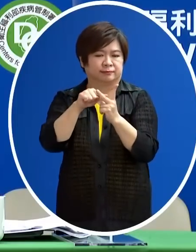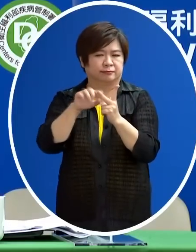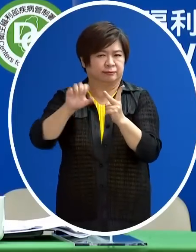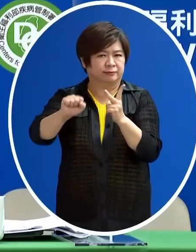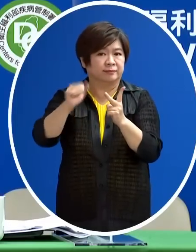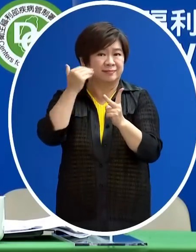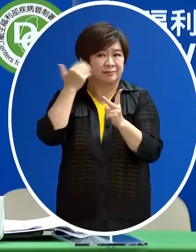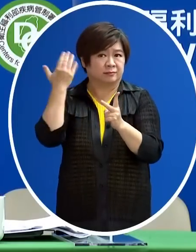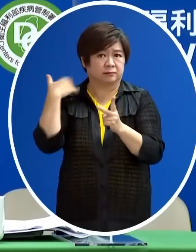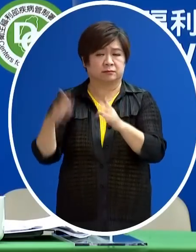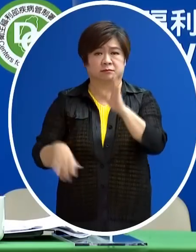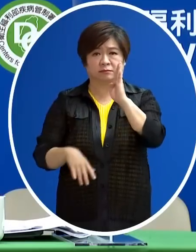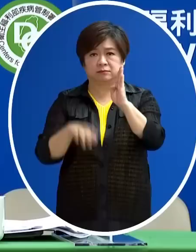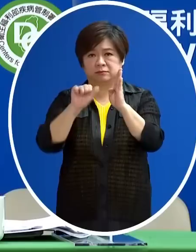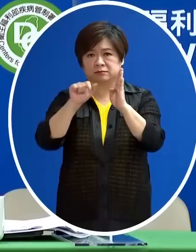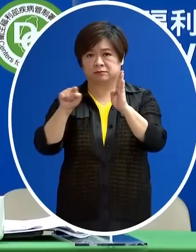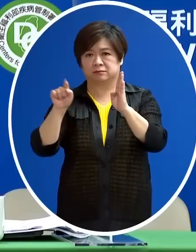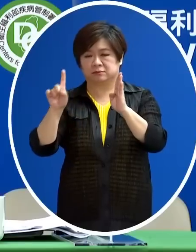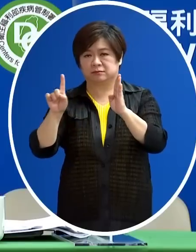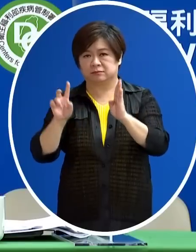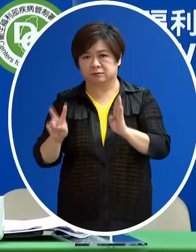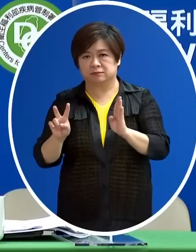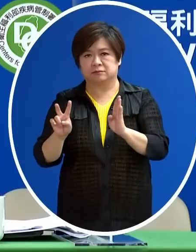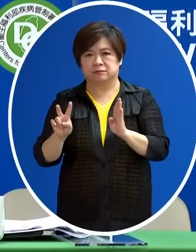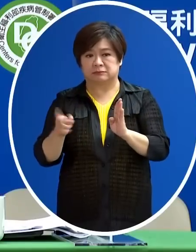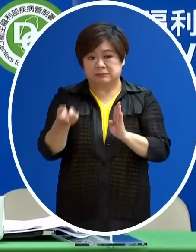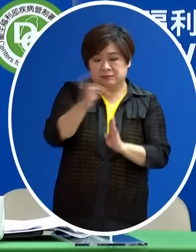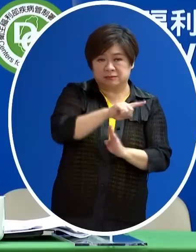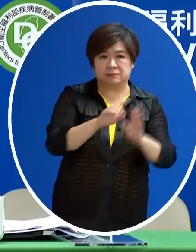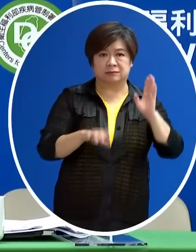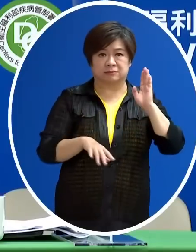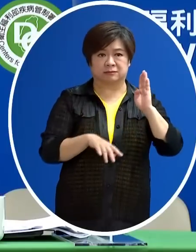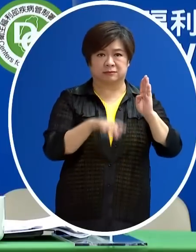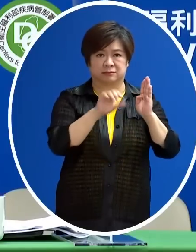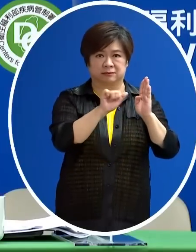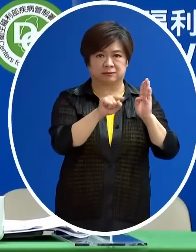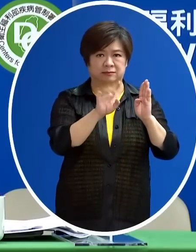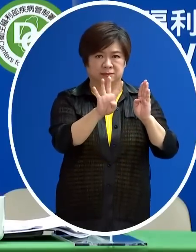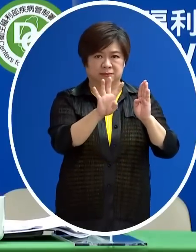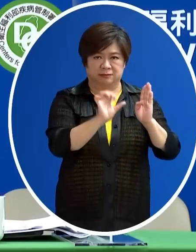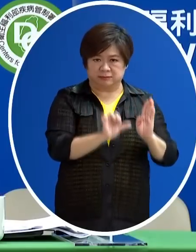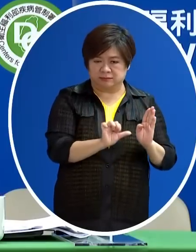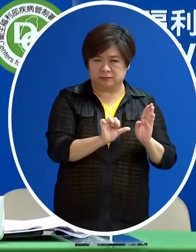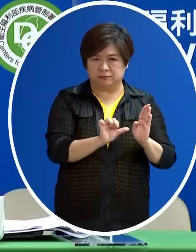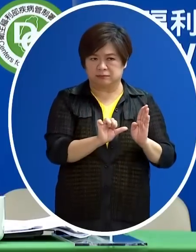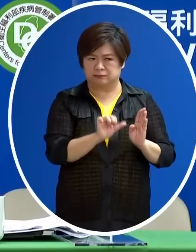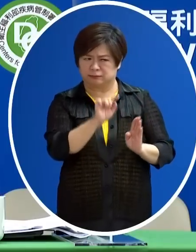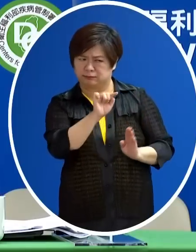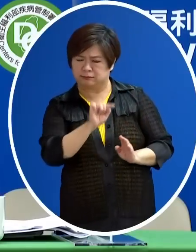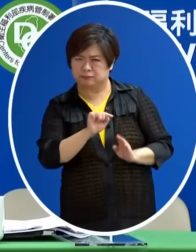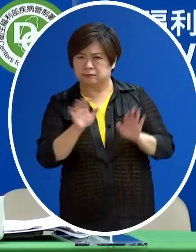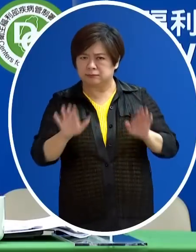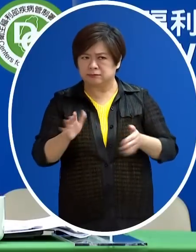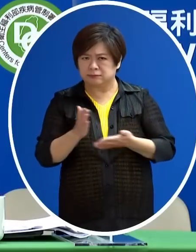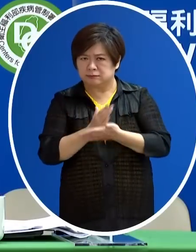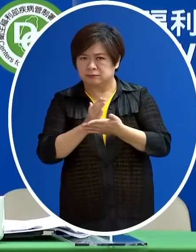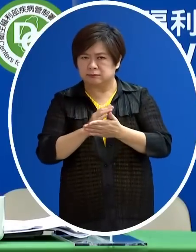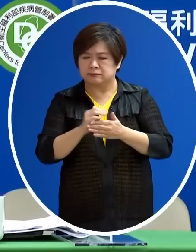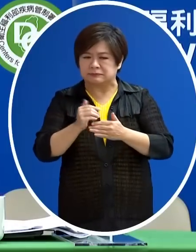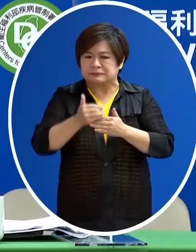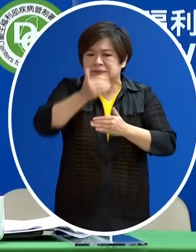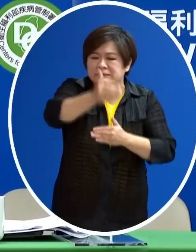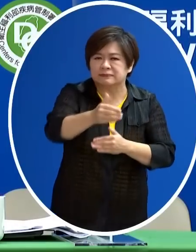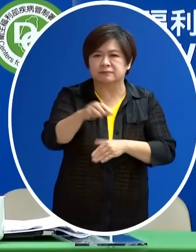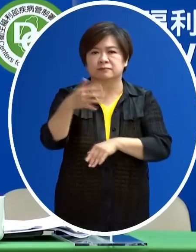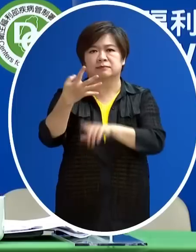BA.1或BA.2那BA.4跟BA.5可能會稍微在目前看來可能是在8月